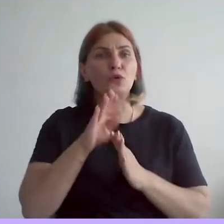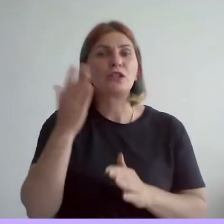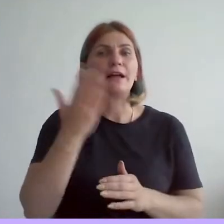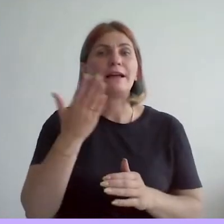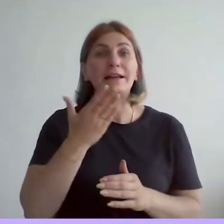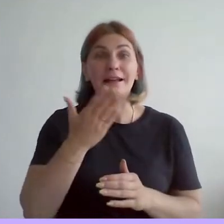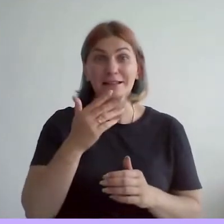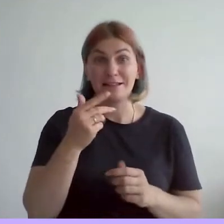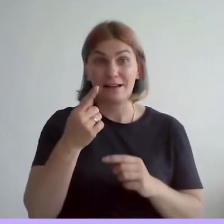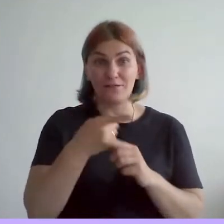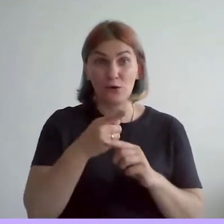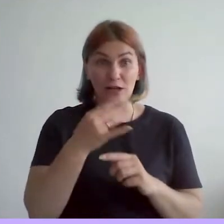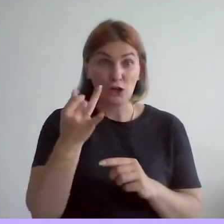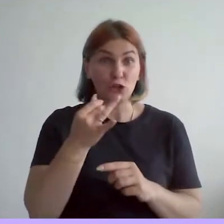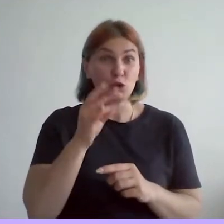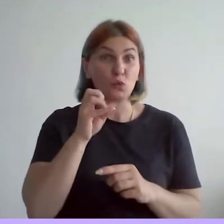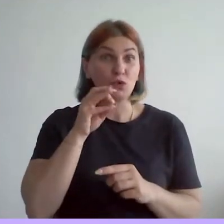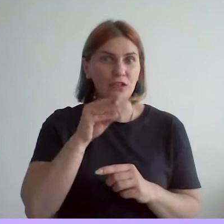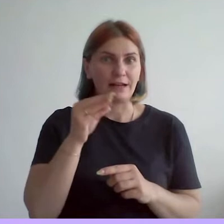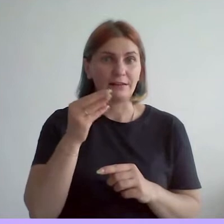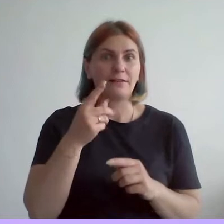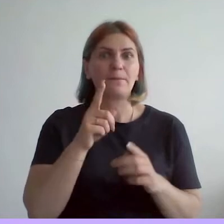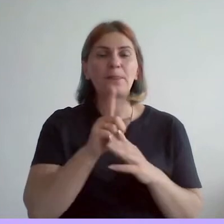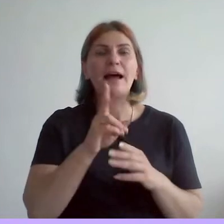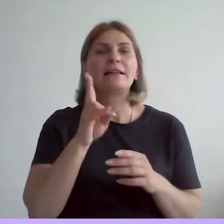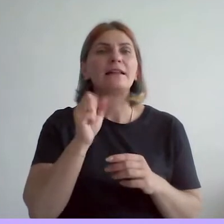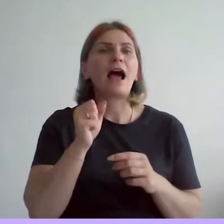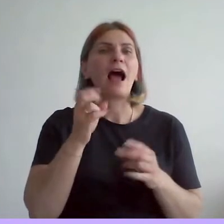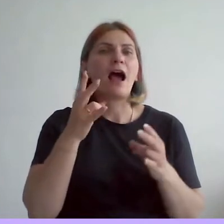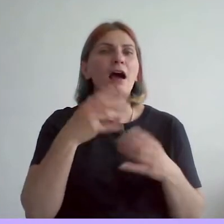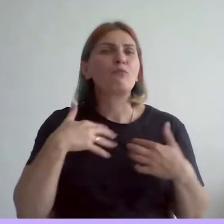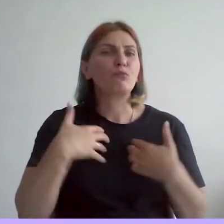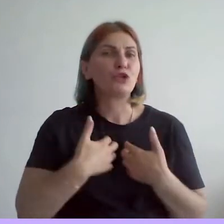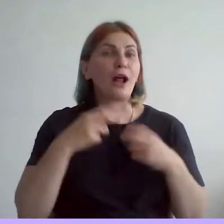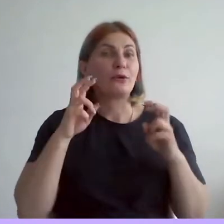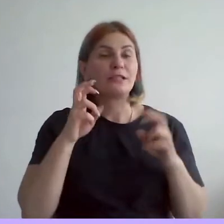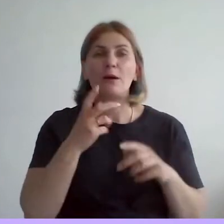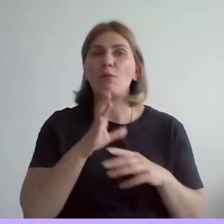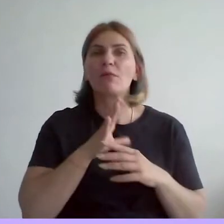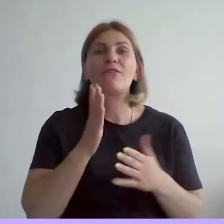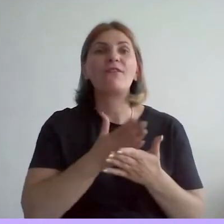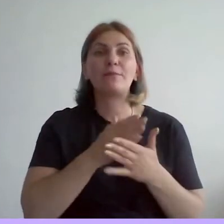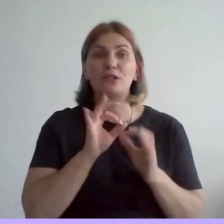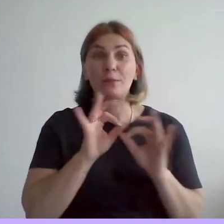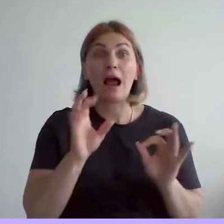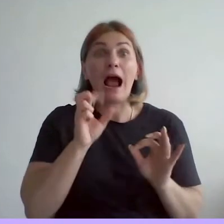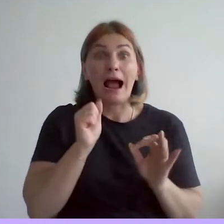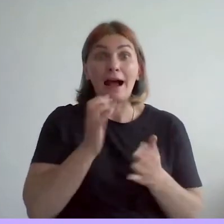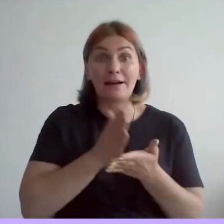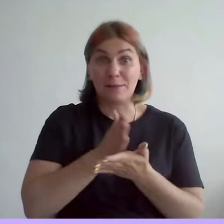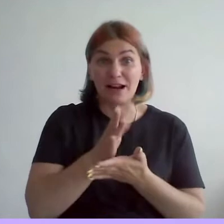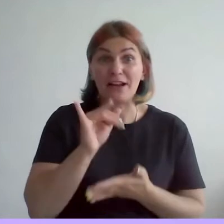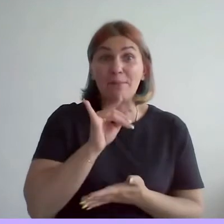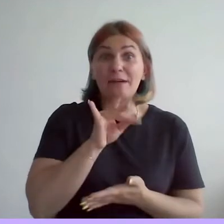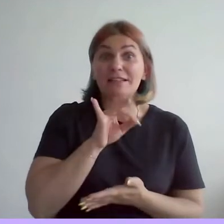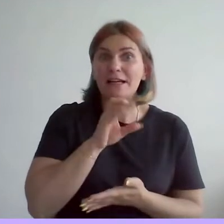еще на какую-то историческую, трагическую тему, так вообще замечательно. Художники-импрессионисты не желали мириться с тем, что все